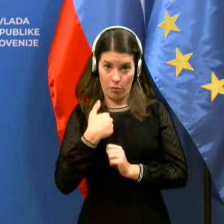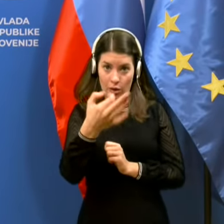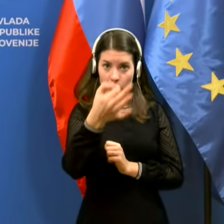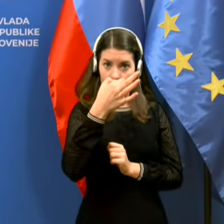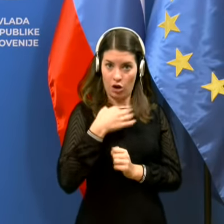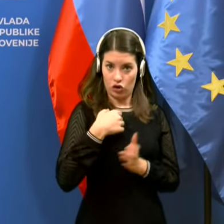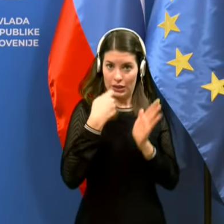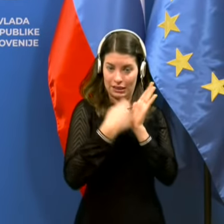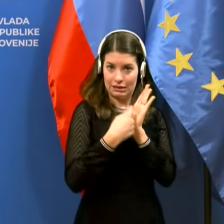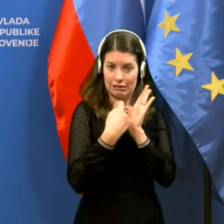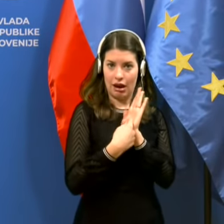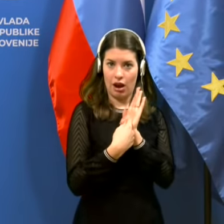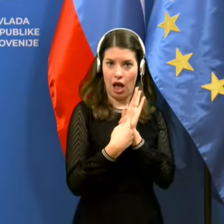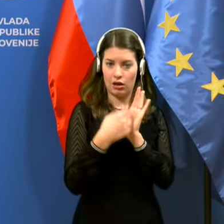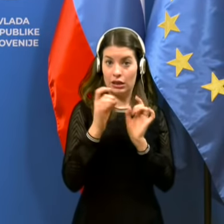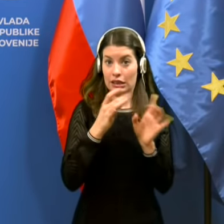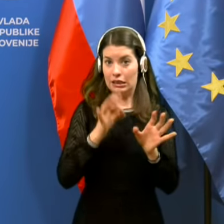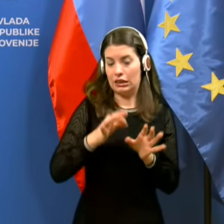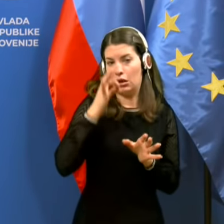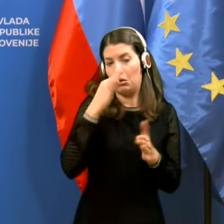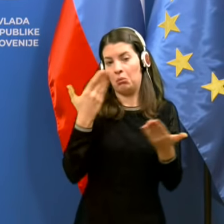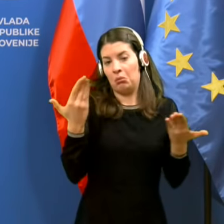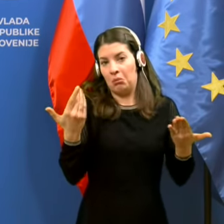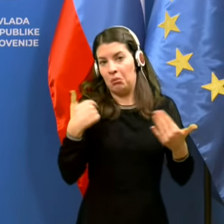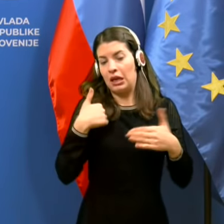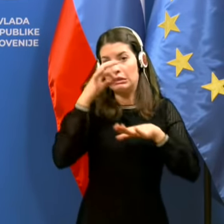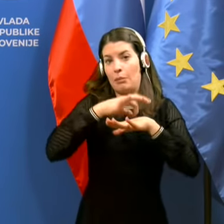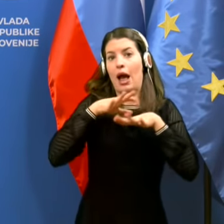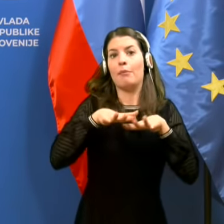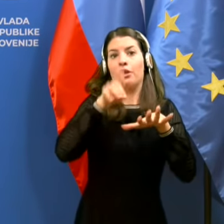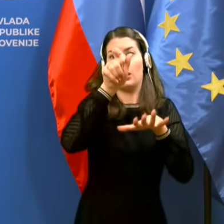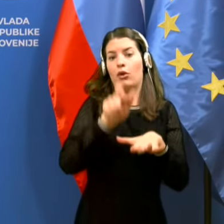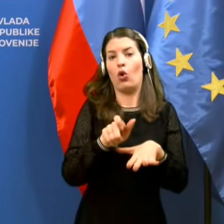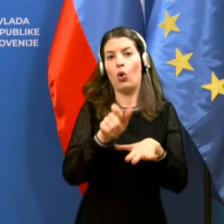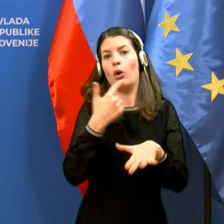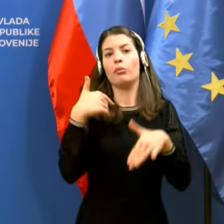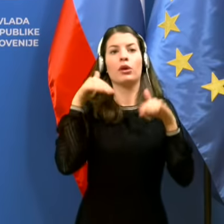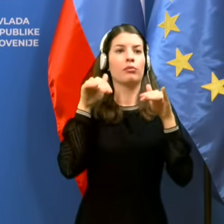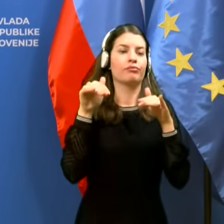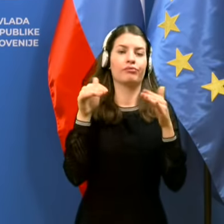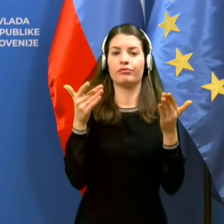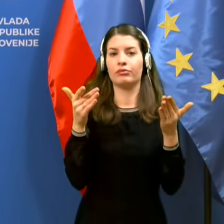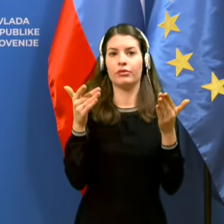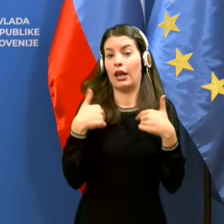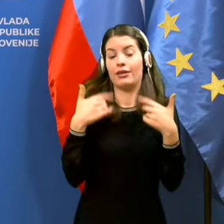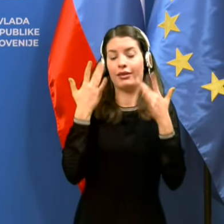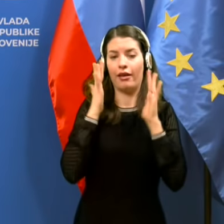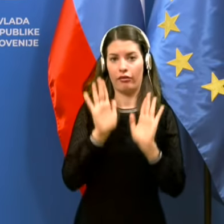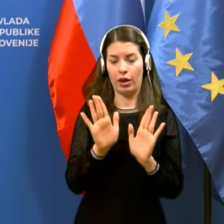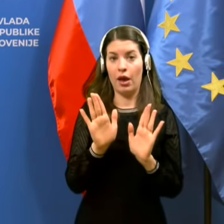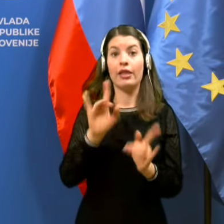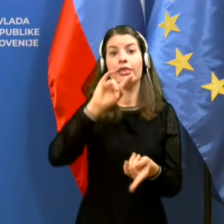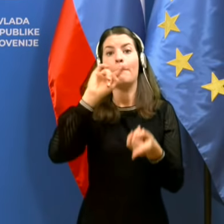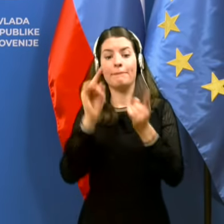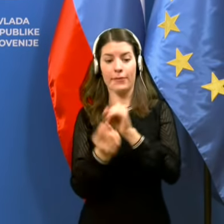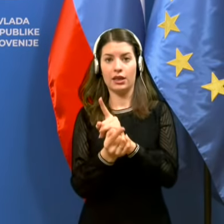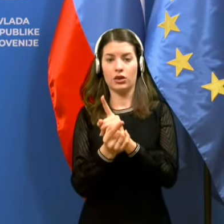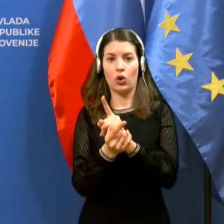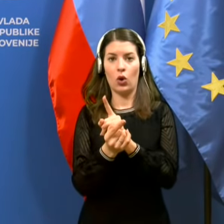mene kot epidemiolog, mislim, seveda javno zdravstveno usmirjemo resurse na najbolj učinkovit način. Ampak ne vem, namesto, da bi dali